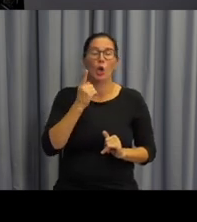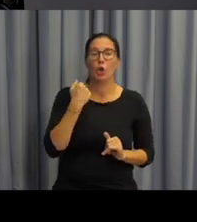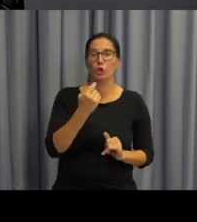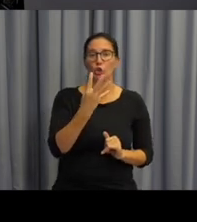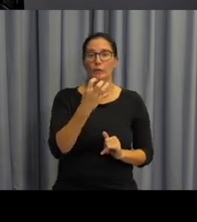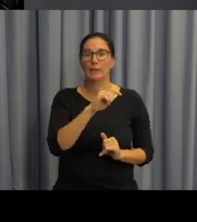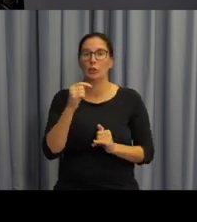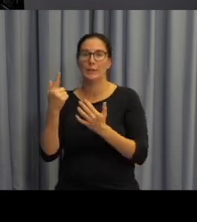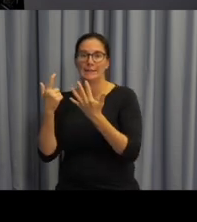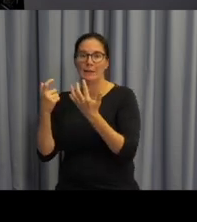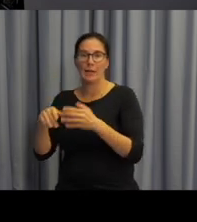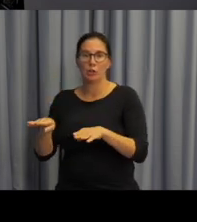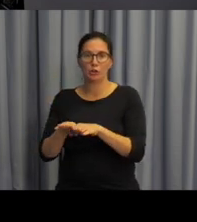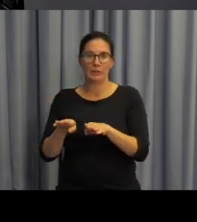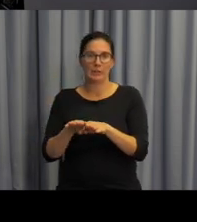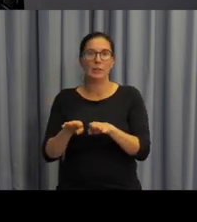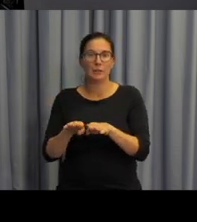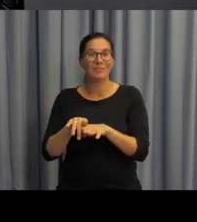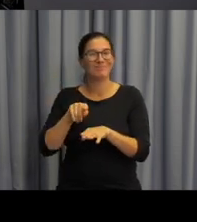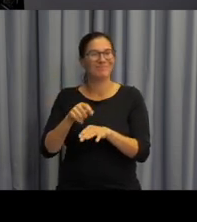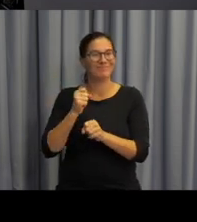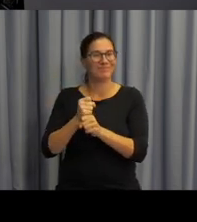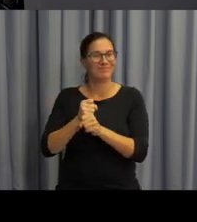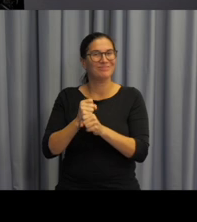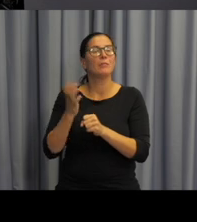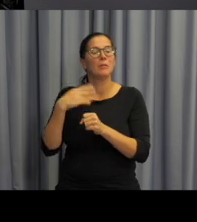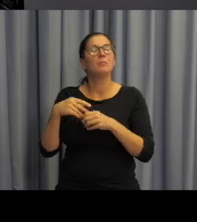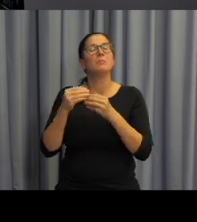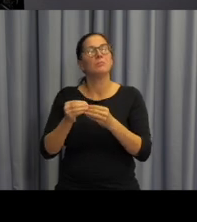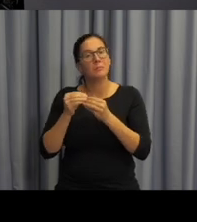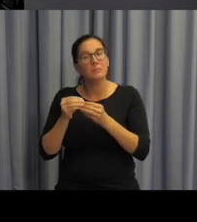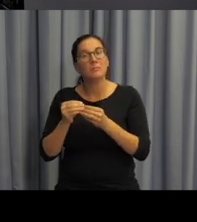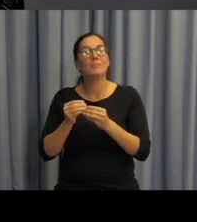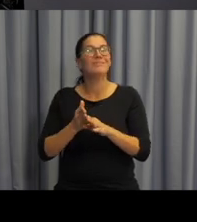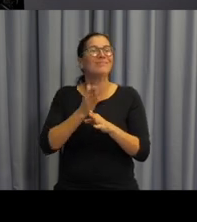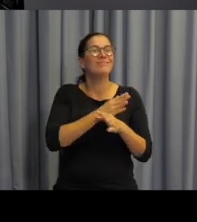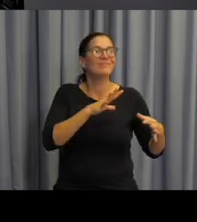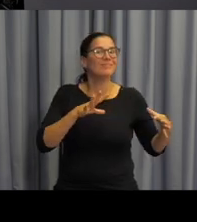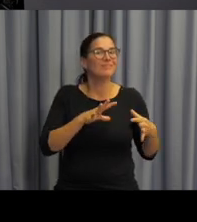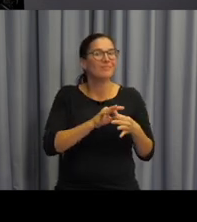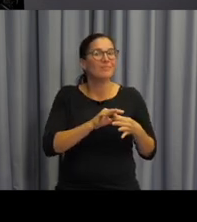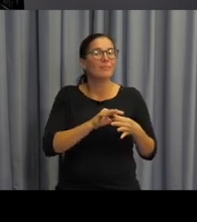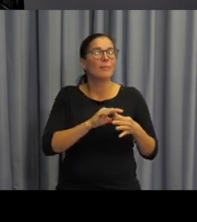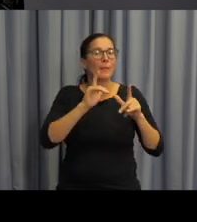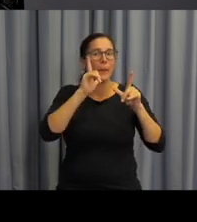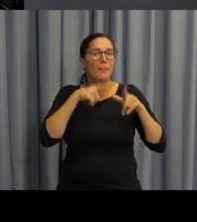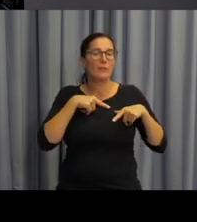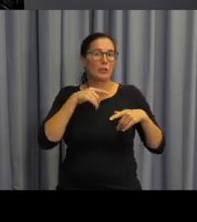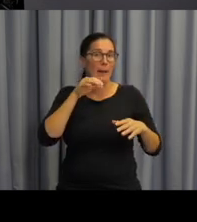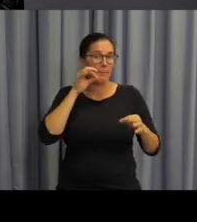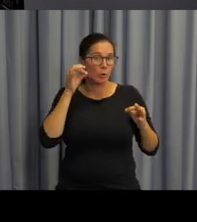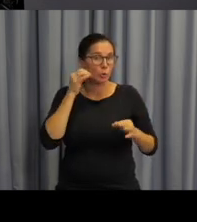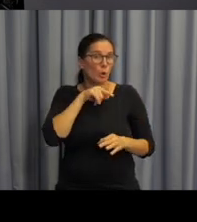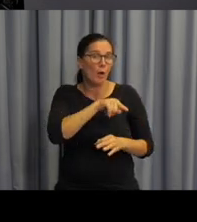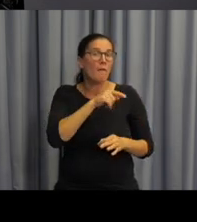sedmých, do sedmé třídy. My jsme v té práci tenkrát navázali na práci paní prosorky Macurové, která